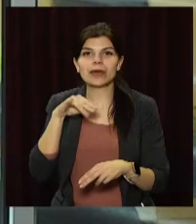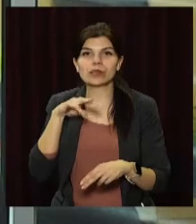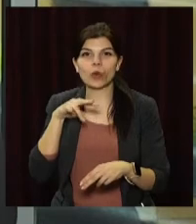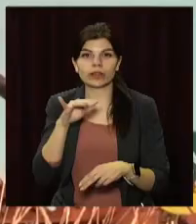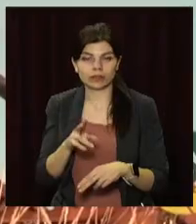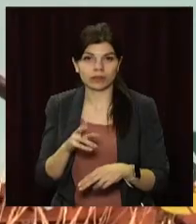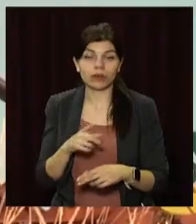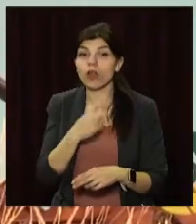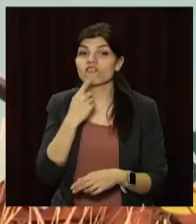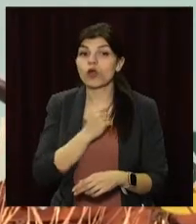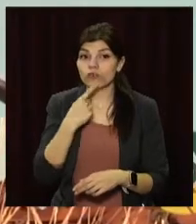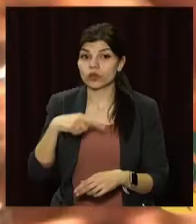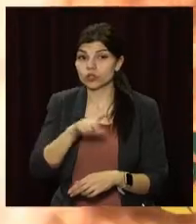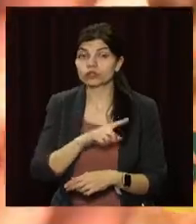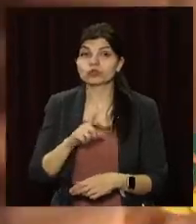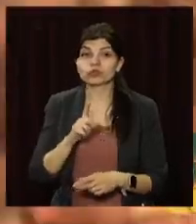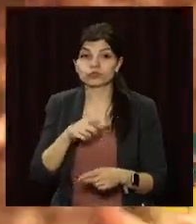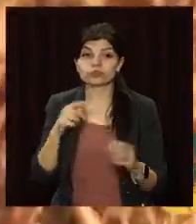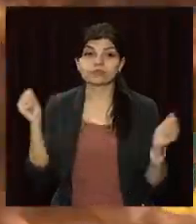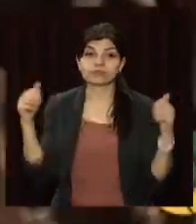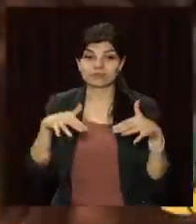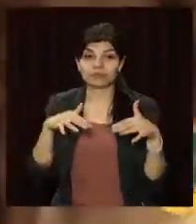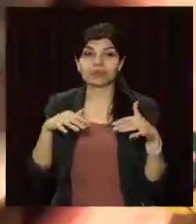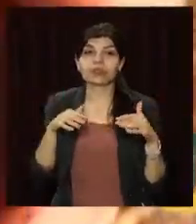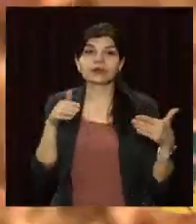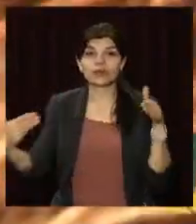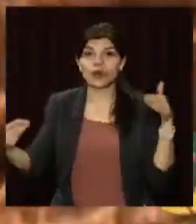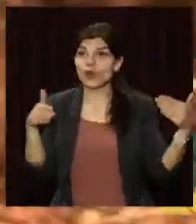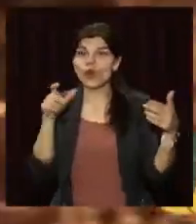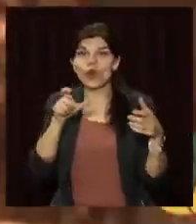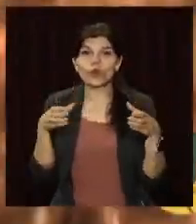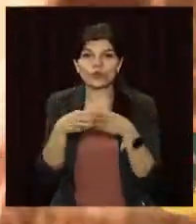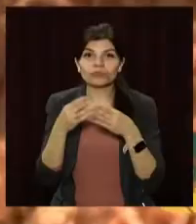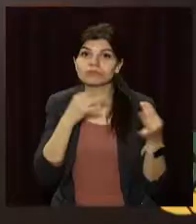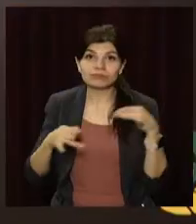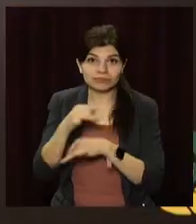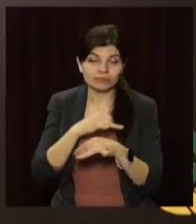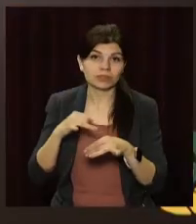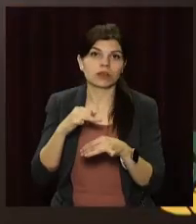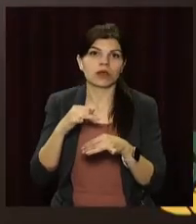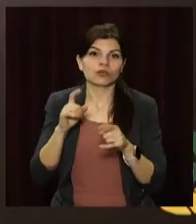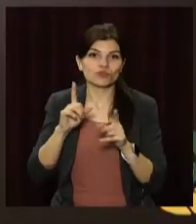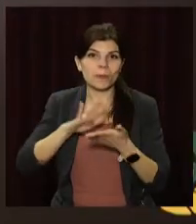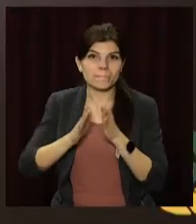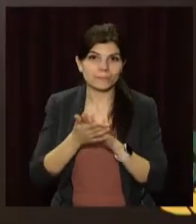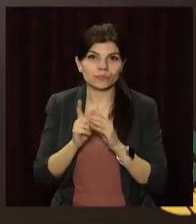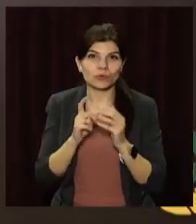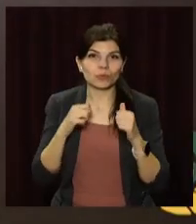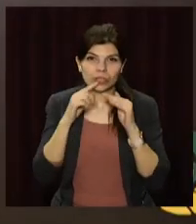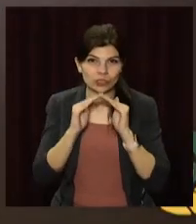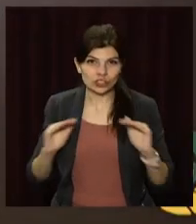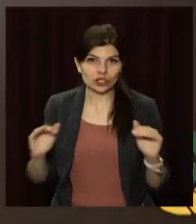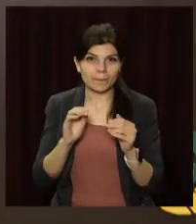Військові кажуть, напередодні чергового засідання тристоронньої контактної групи окупанти збільшили обстріли по всій лінії розмежування із